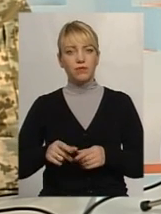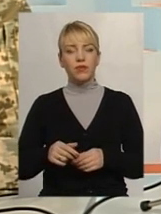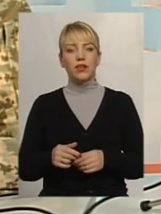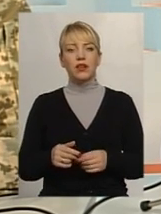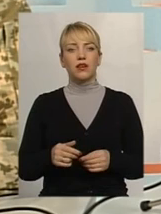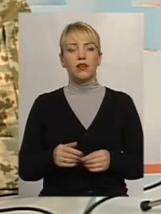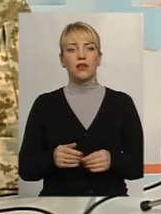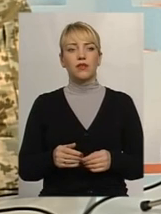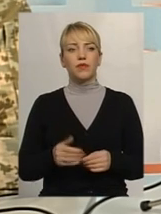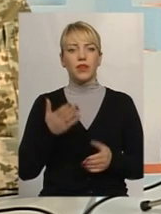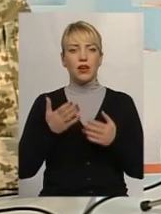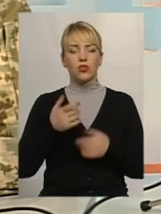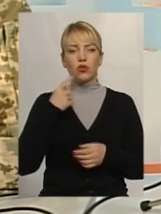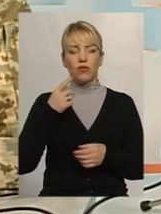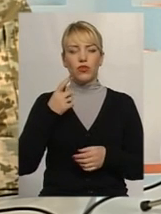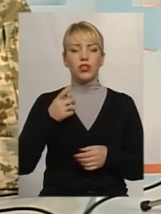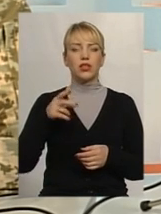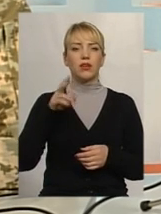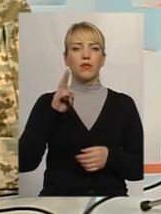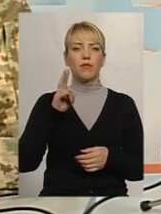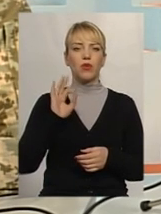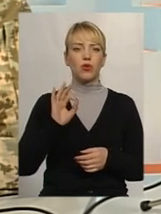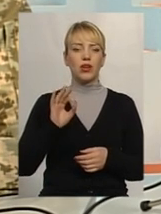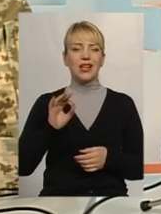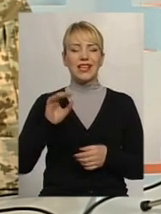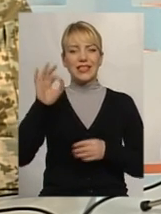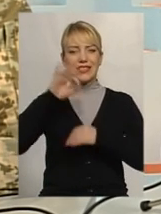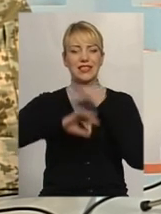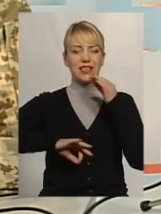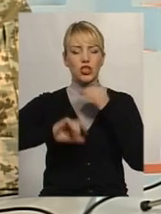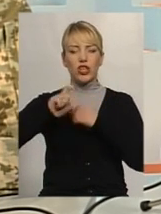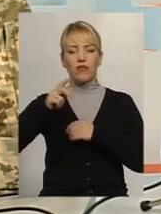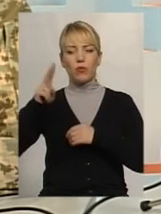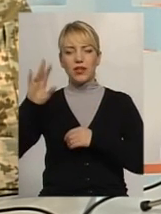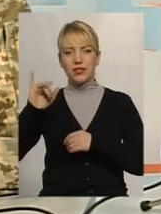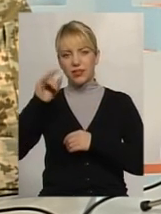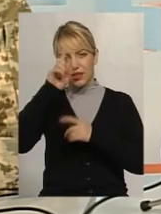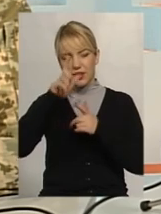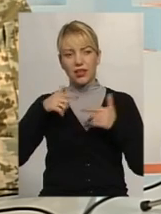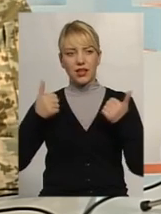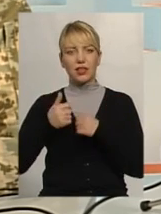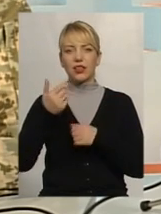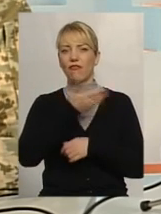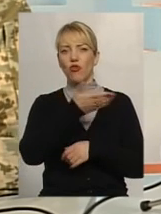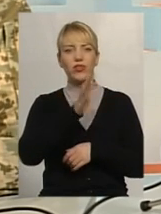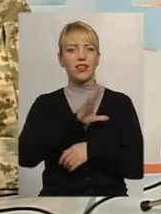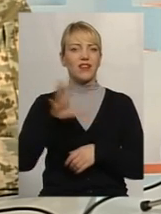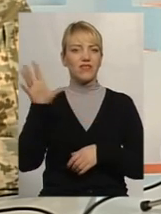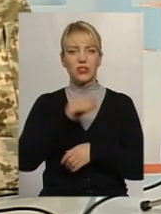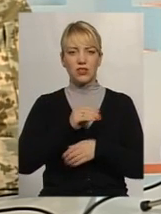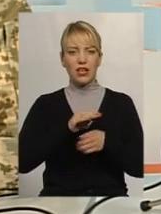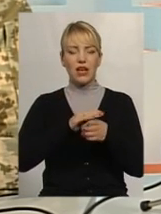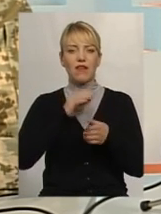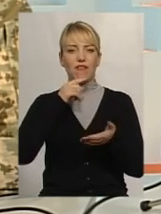візьмемо східноєвропейські країни, які набували членства НАТО, вони не всі відповідали на 100% повністю всім